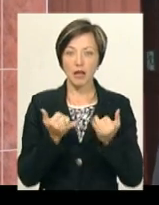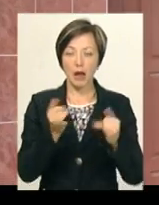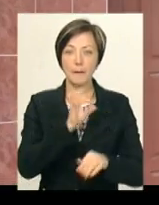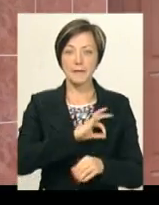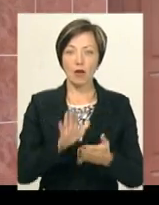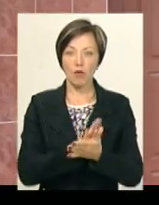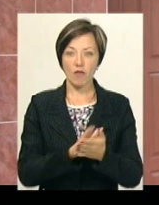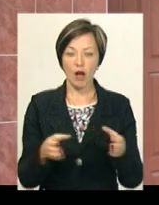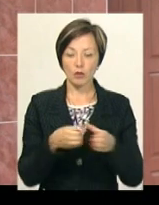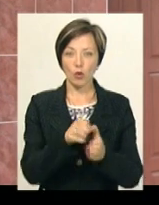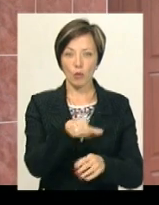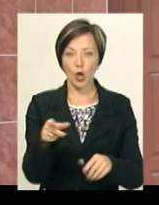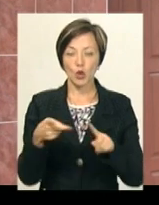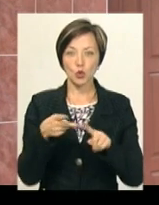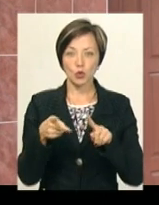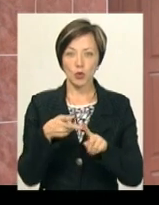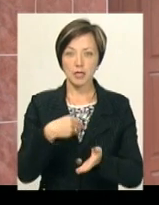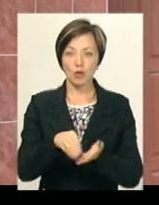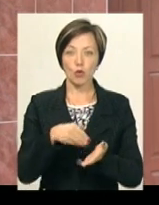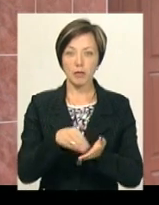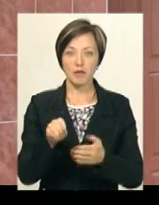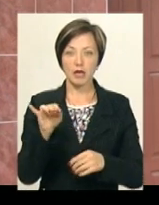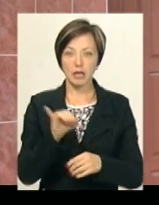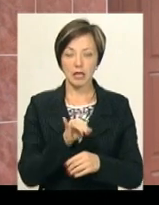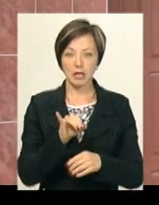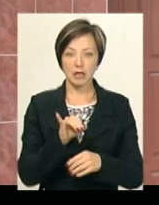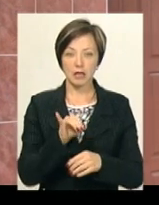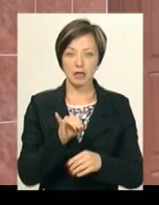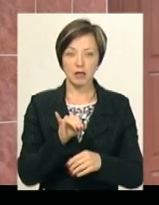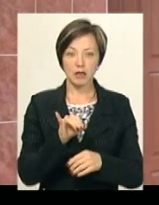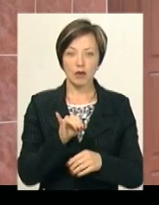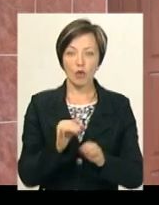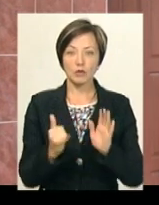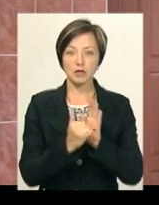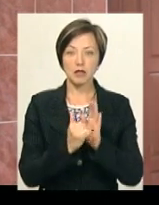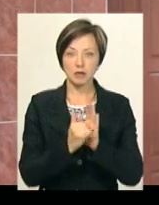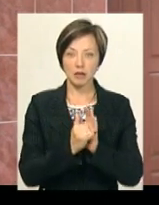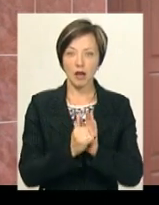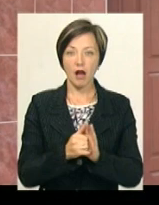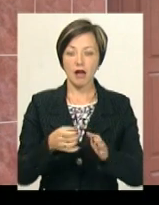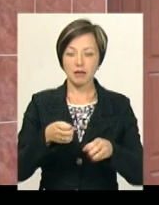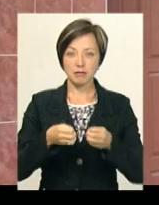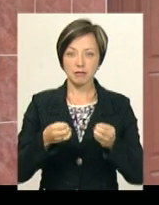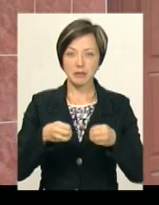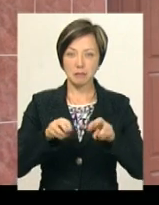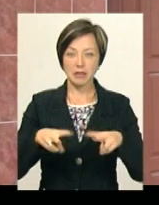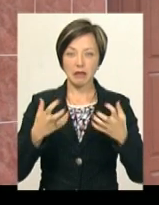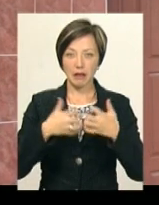громадян. На другому етапі це закупівля і постановка валідаторів весь комунальний транспорт і